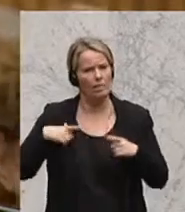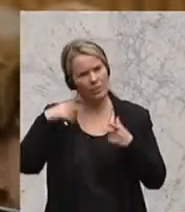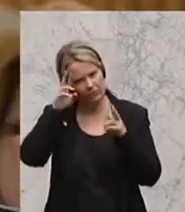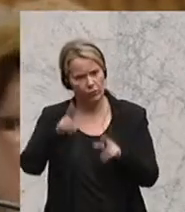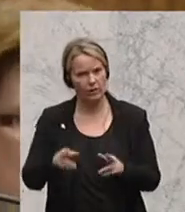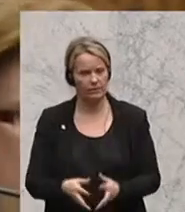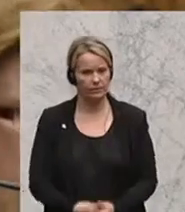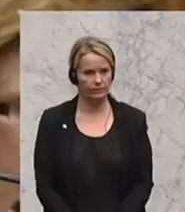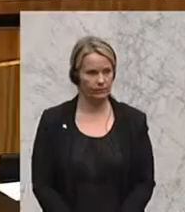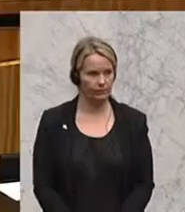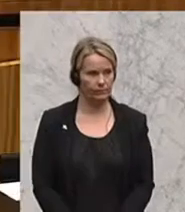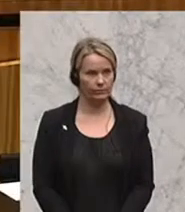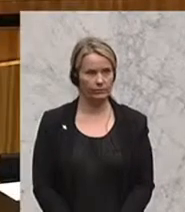Vielen Dank. Vielen Dank.